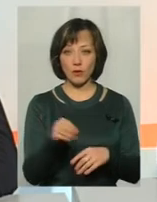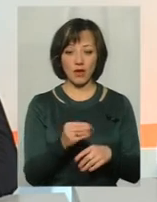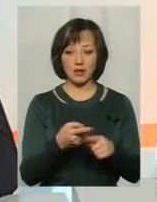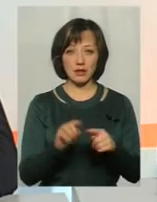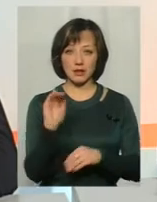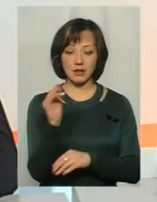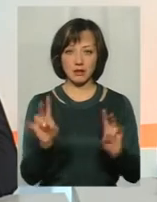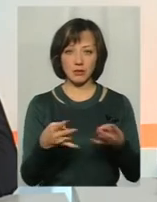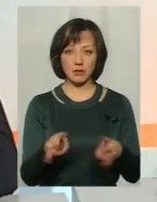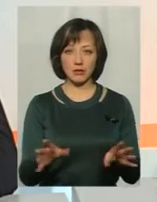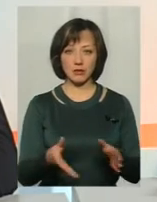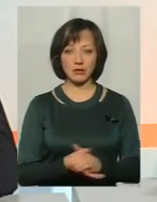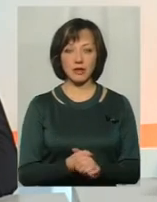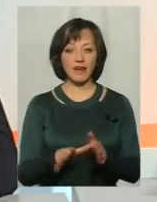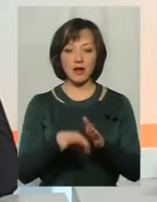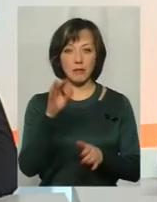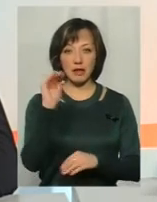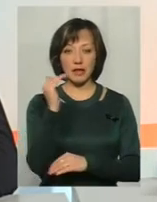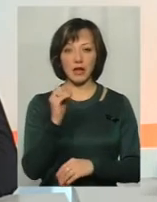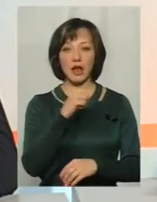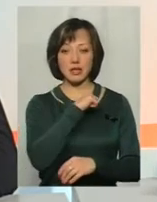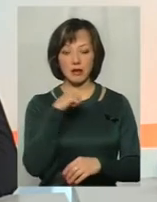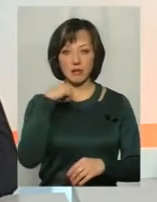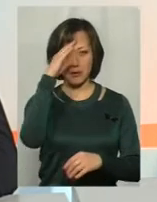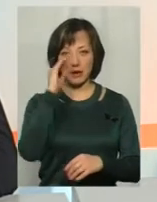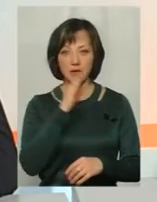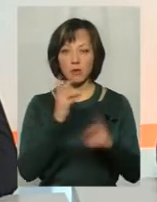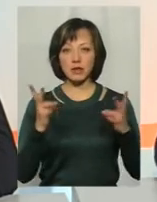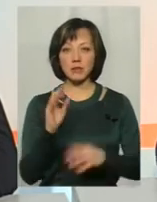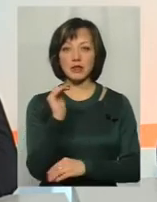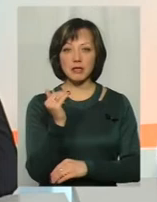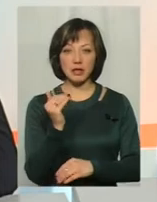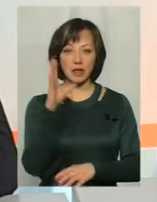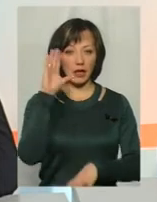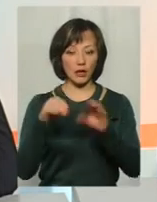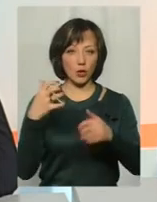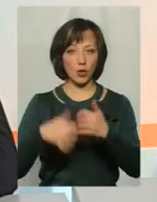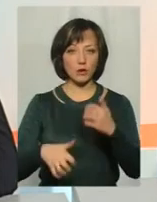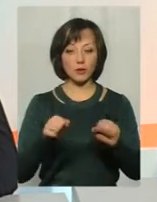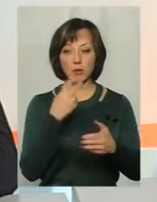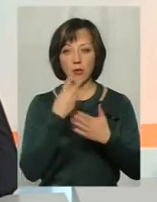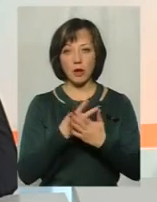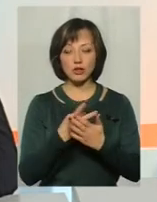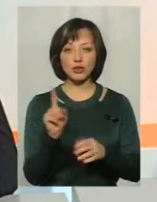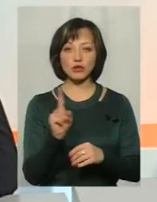Але насправді це не вибір дитини, це вибір самих батьків. І потреби дитини ігноруються. І потім ми можемо побачити те, що діти